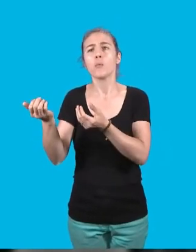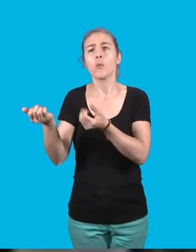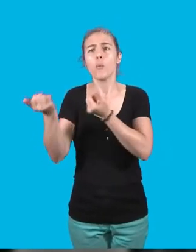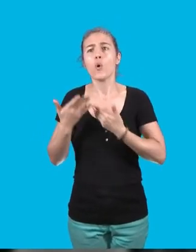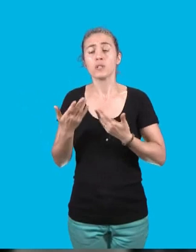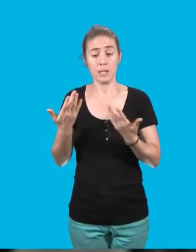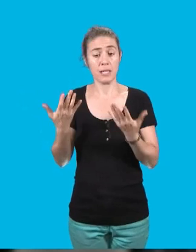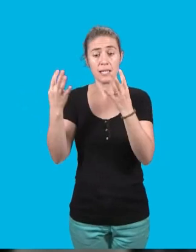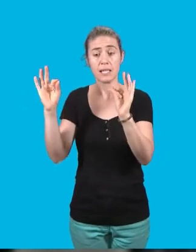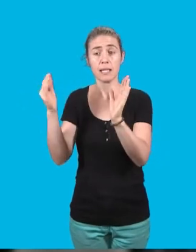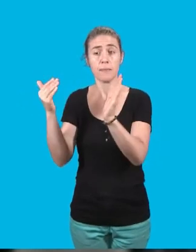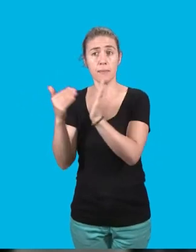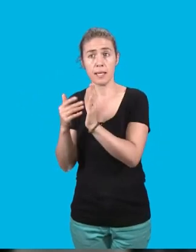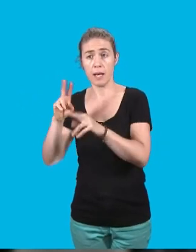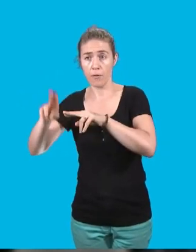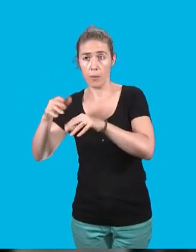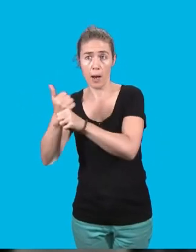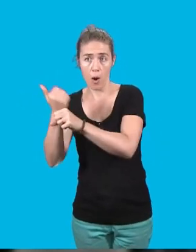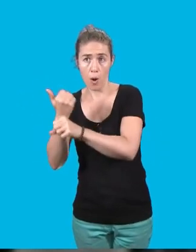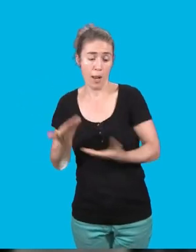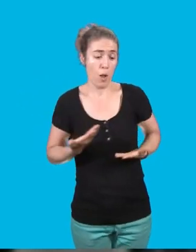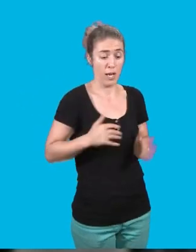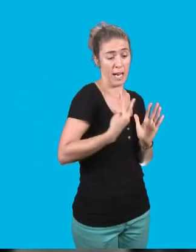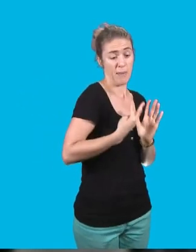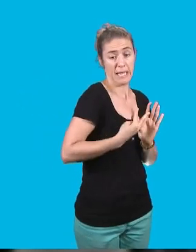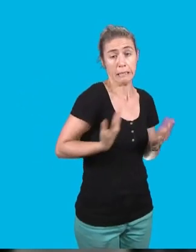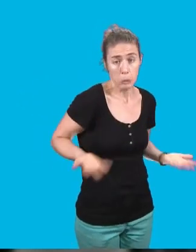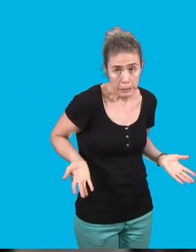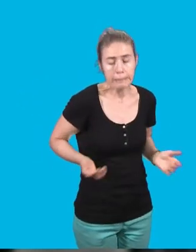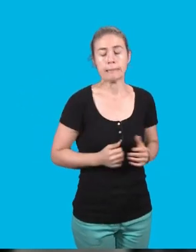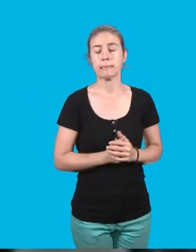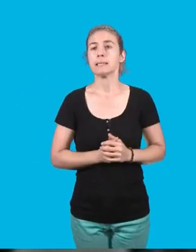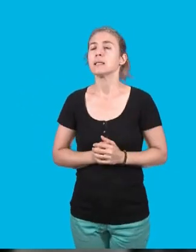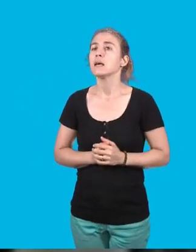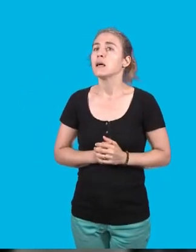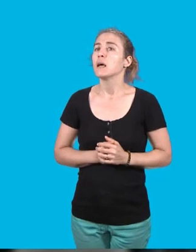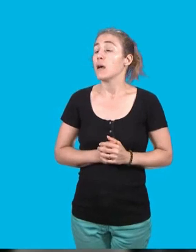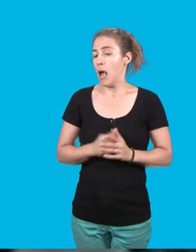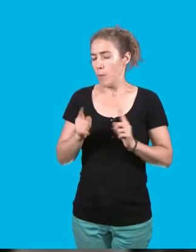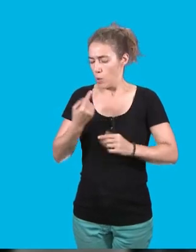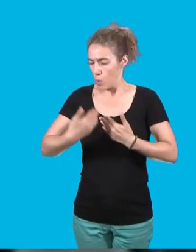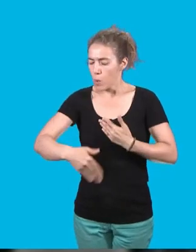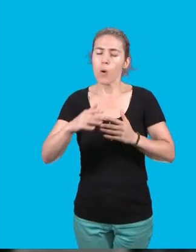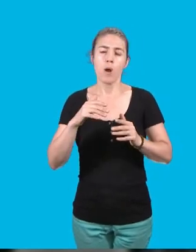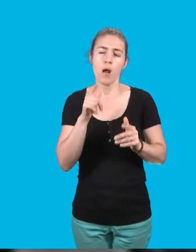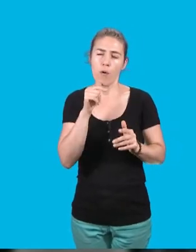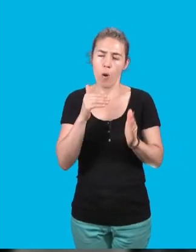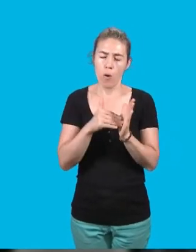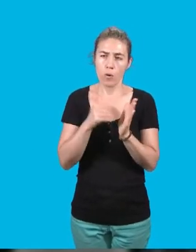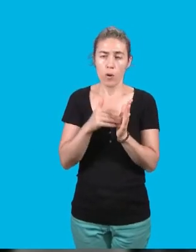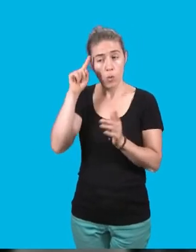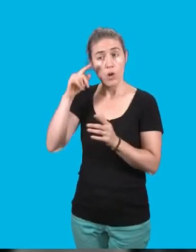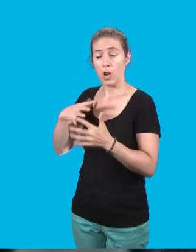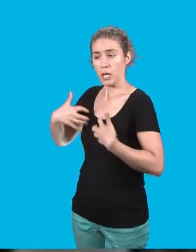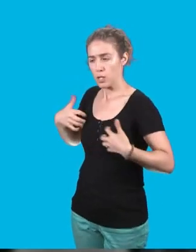nous n'avons atteint que 4 000 rénovations de logements. Il nous faut poursuivre, bien évidemment, dans ce sens, car toutes les études scientifiques sur les